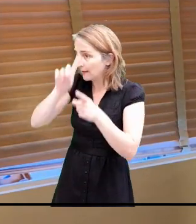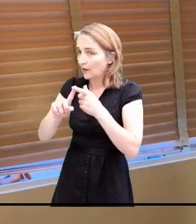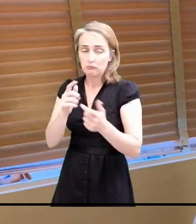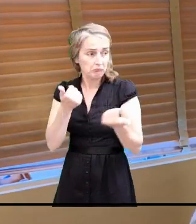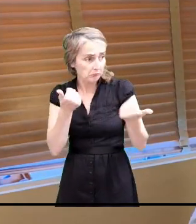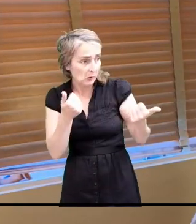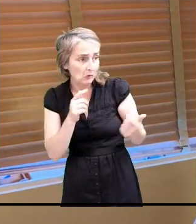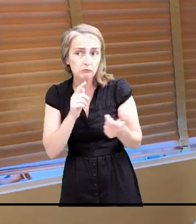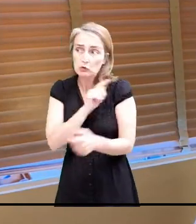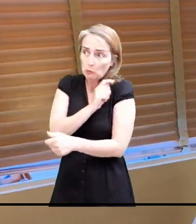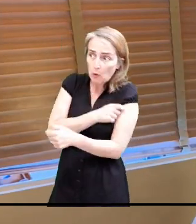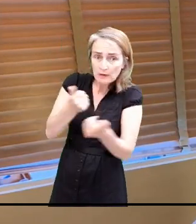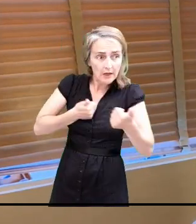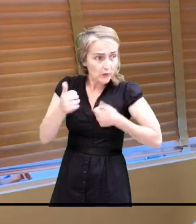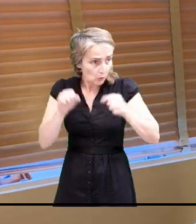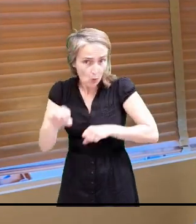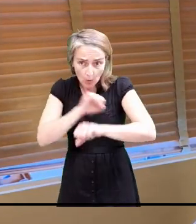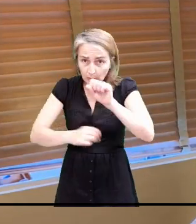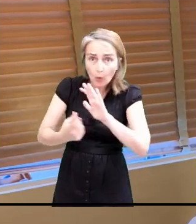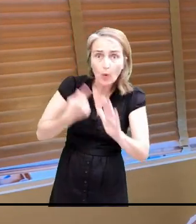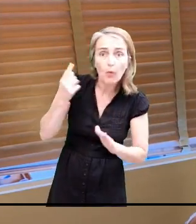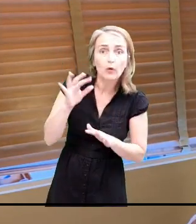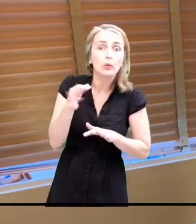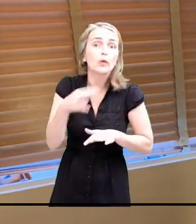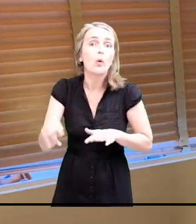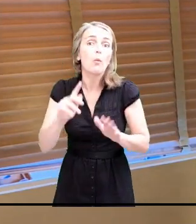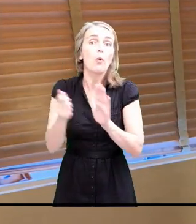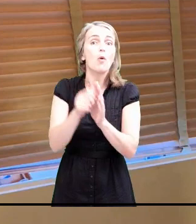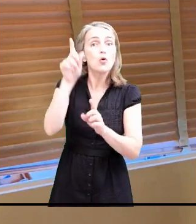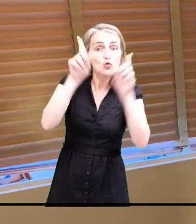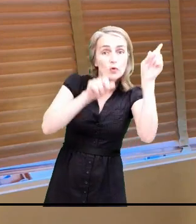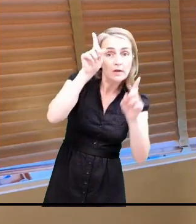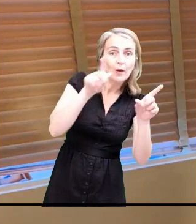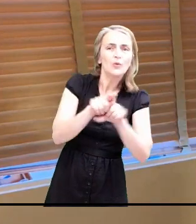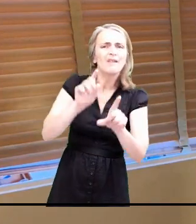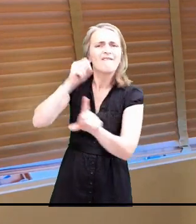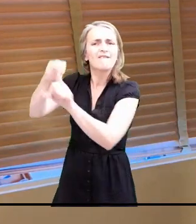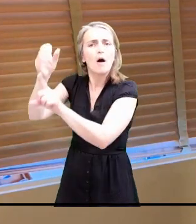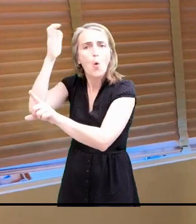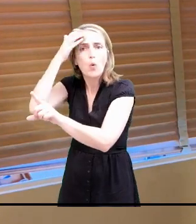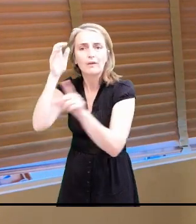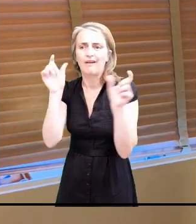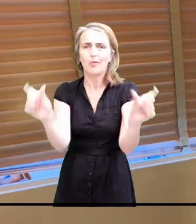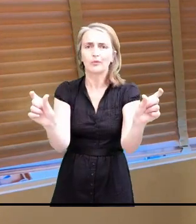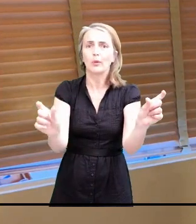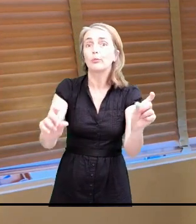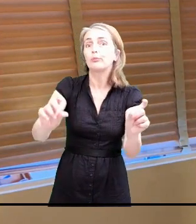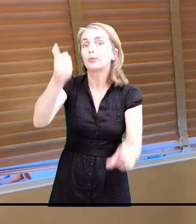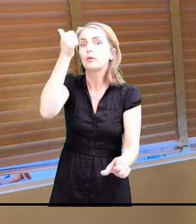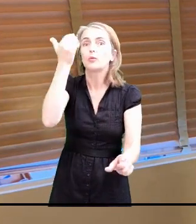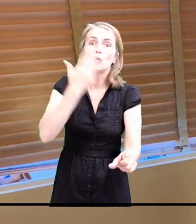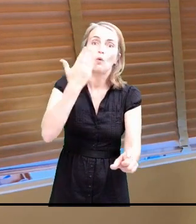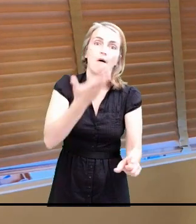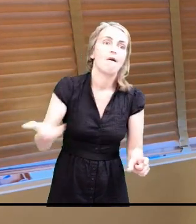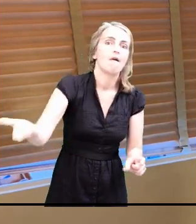le service jeunesse, des activités pour ce mois de juillet et la fin août puisque c'est là où les demandes sont les plus importantes. On va essayer de faire